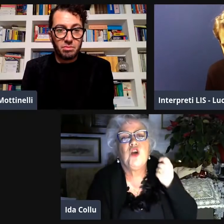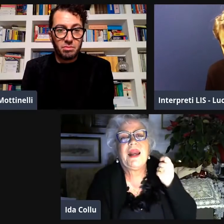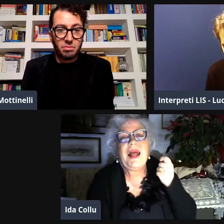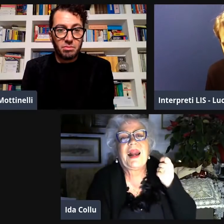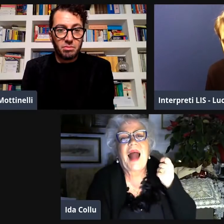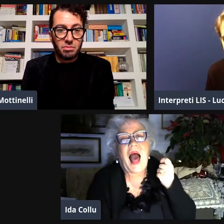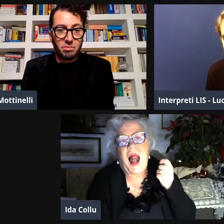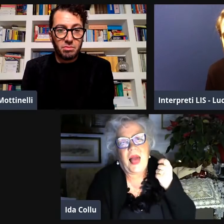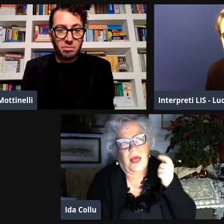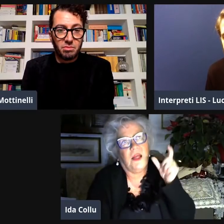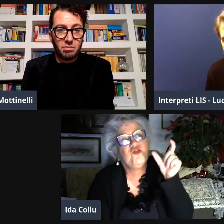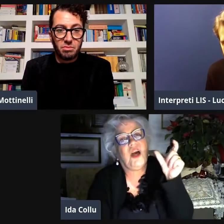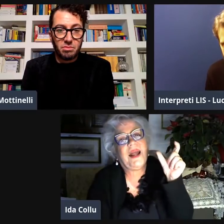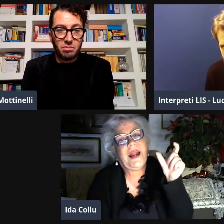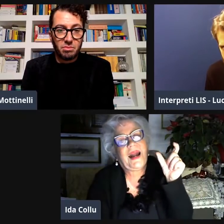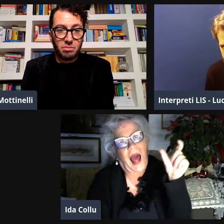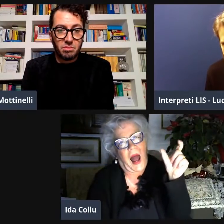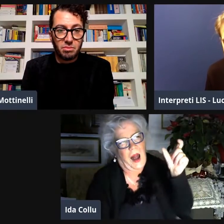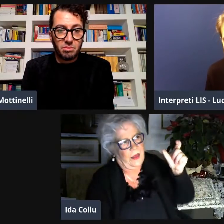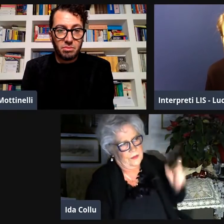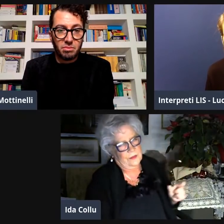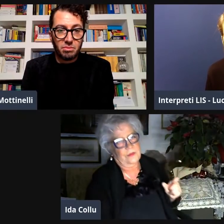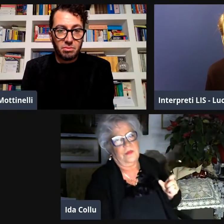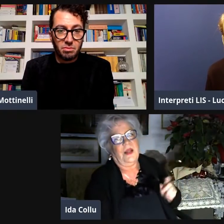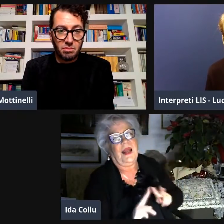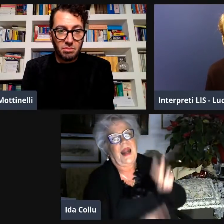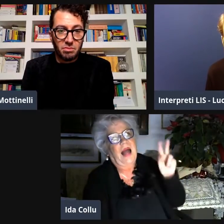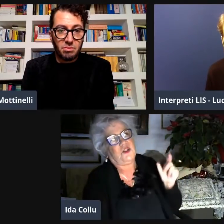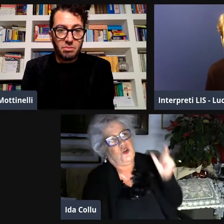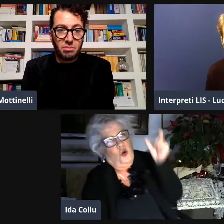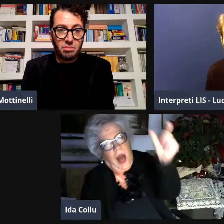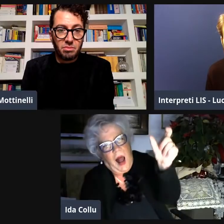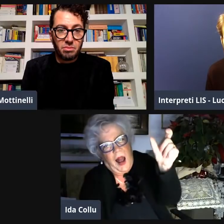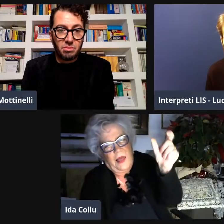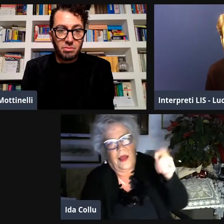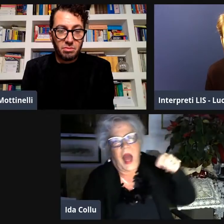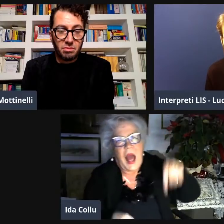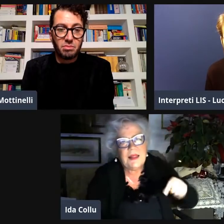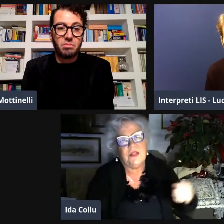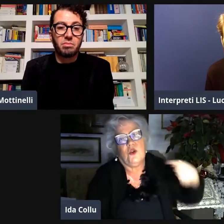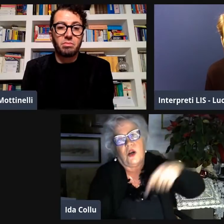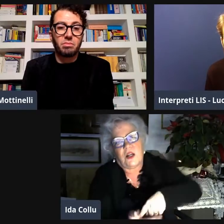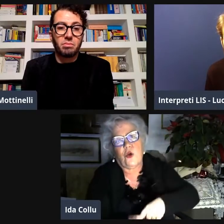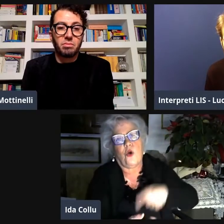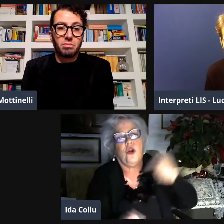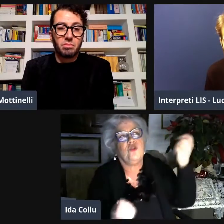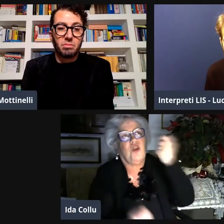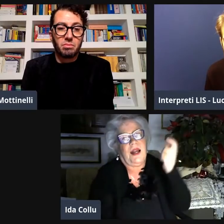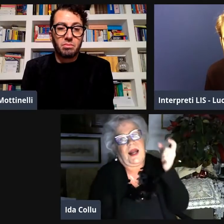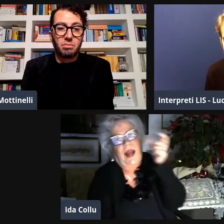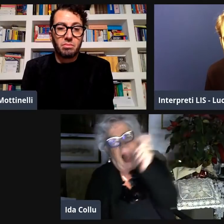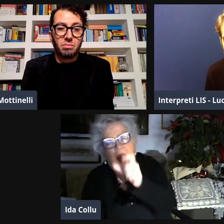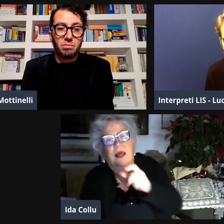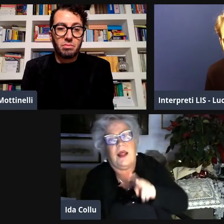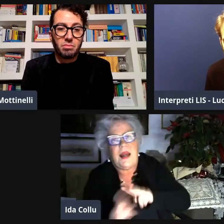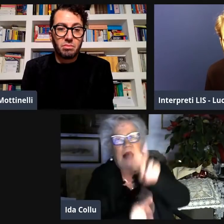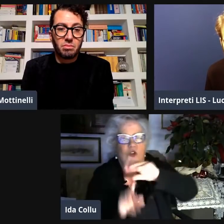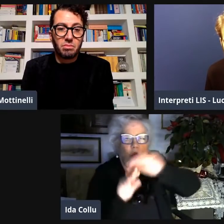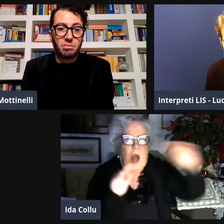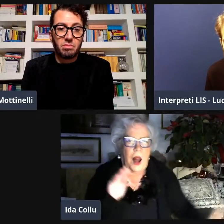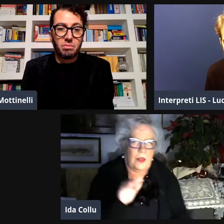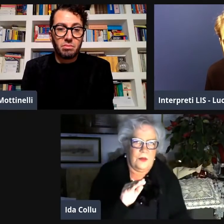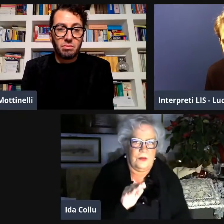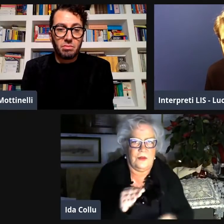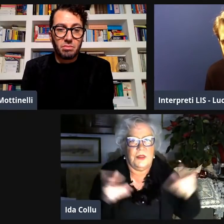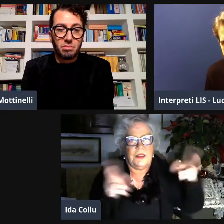per ridurre il potere del segretario generale di togliere generale e mettere nazionale adesso è ritornato